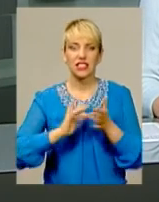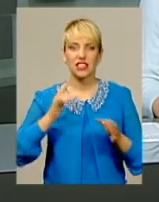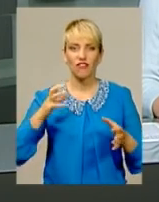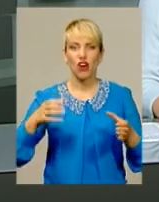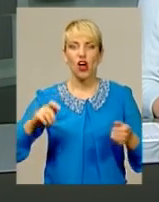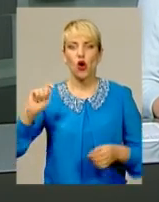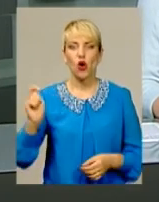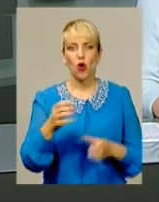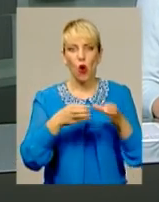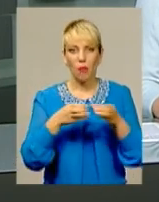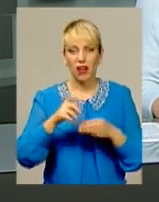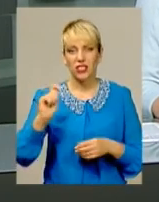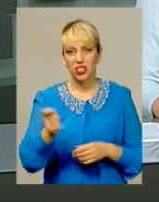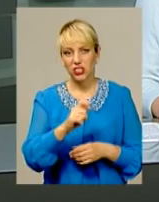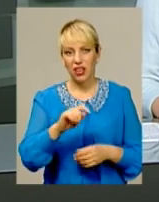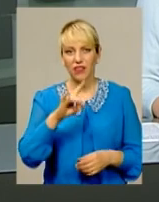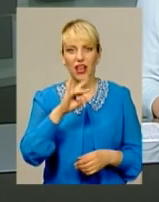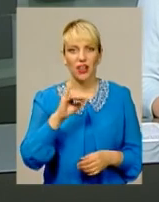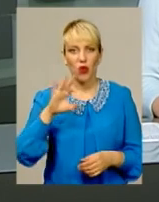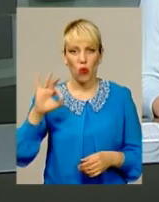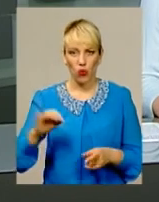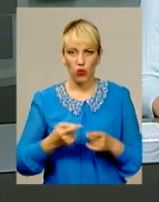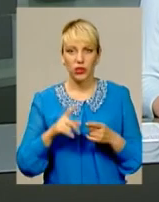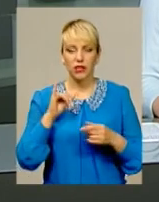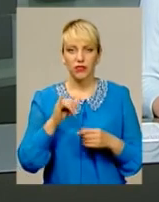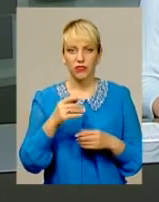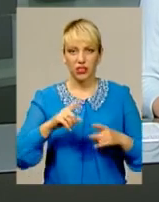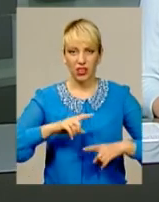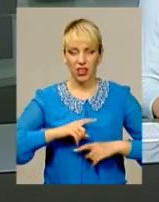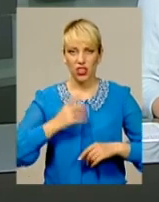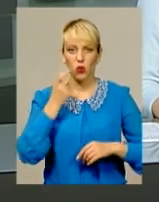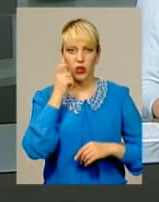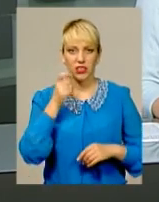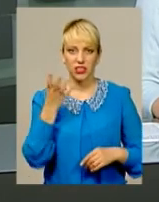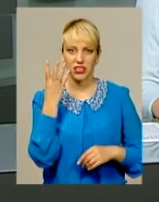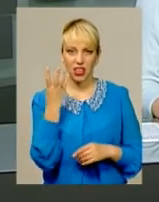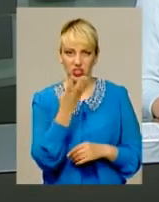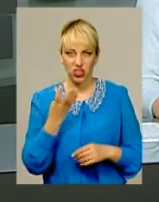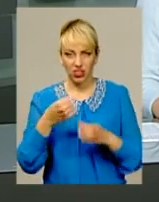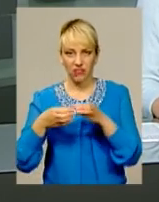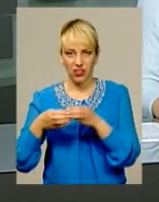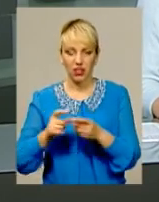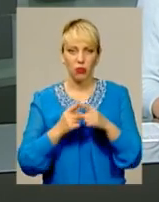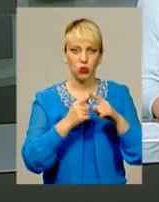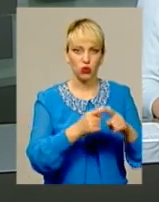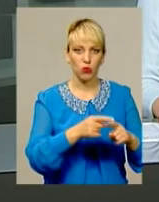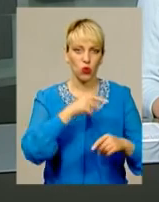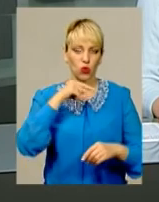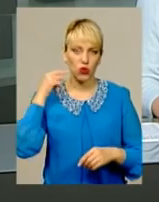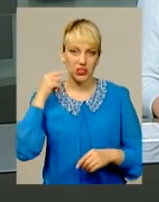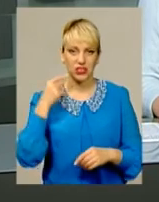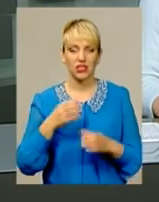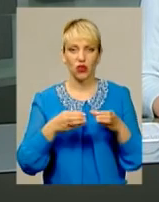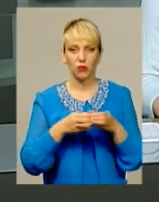Олімпійських іграх у Ріо-де-Жанейро. У фіналі українська четвірка поступилася російській команді з рахунком 30-45.